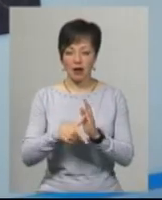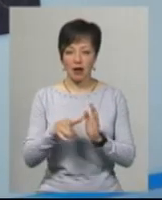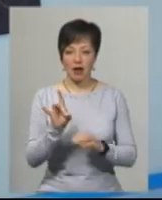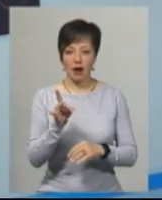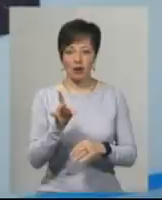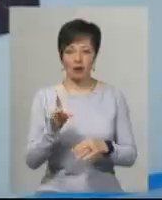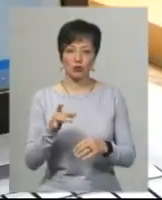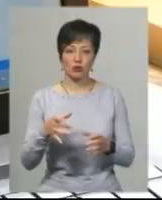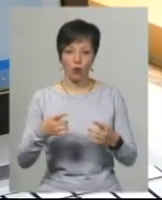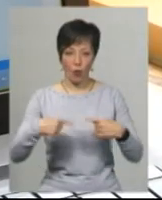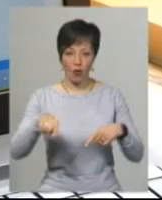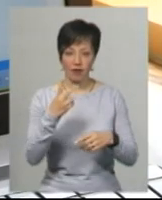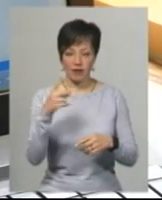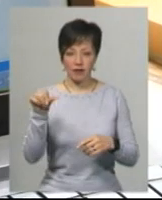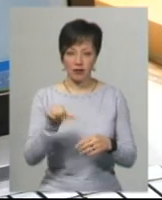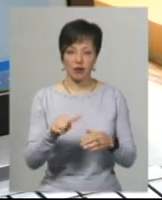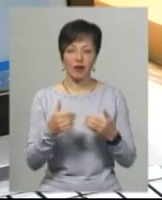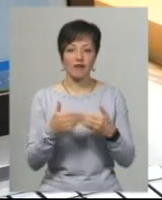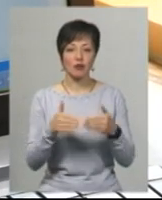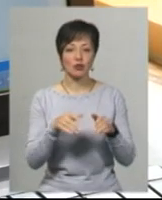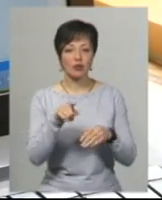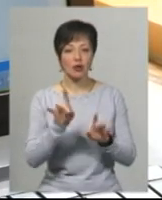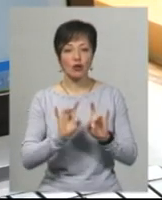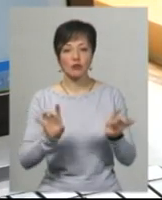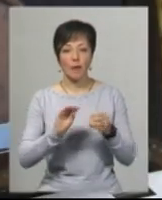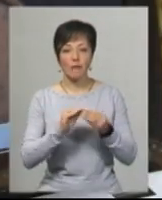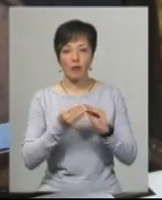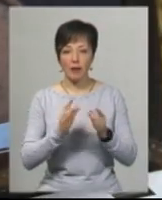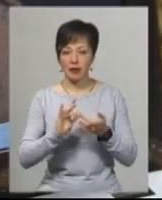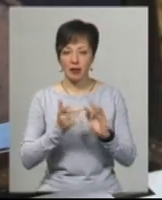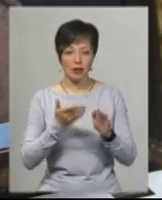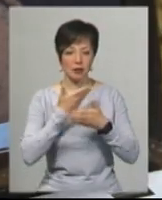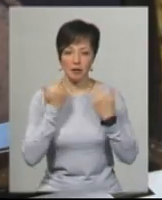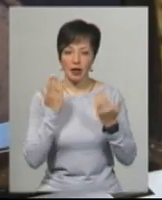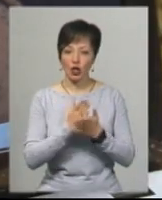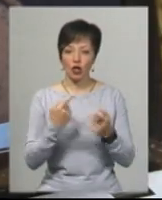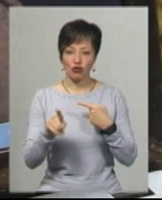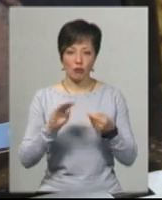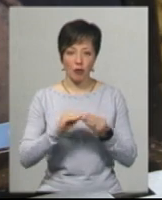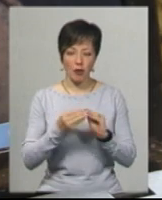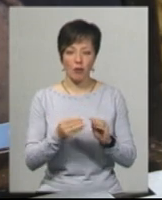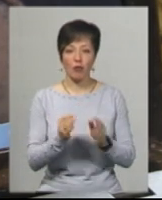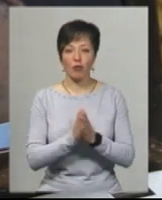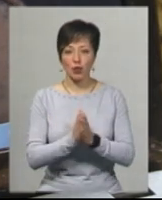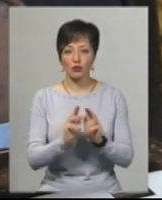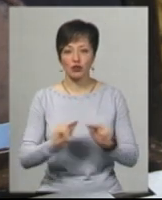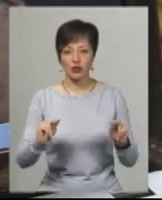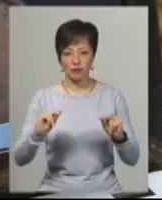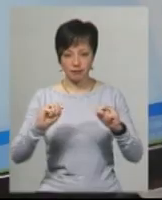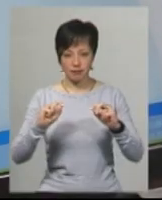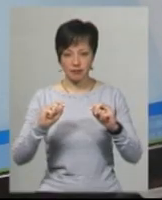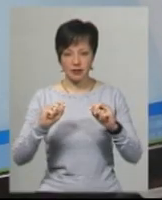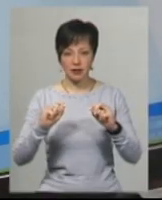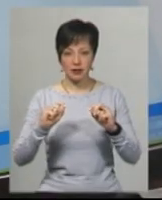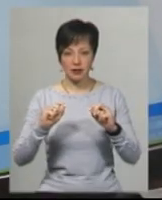В тебе є дві хвилини. Випускник Іван Музика розповів, проблем з інтернетом в нього немає, є інші проблеми. Учень просить вчительку збільшити текст